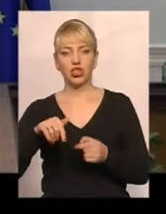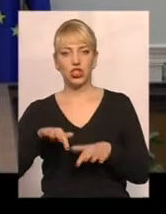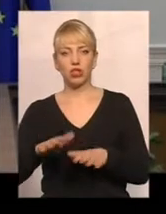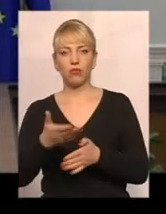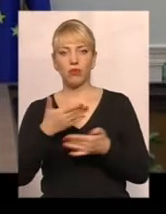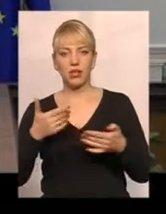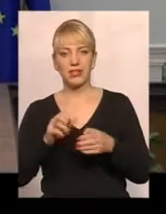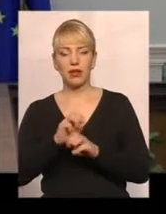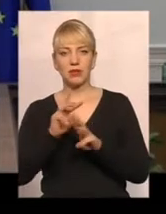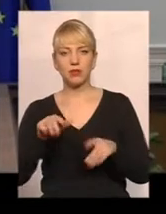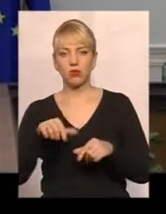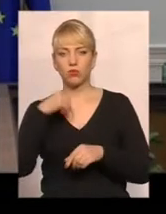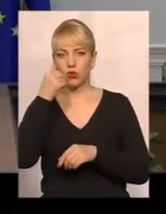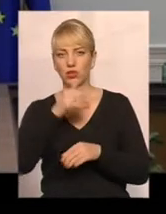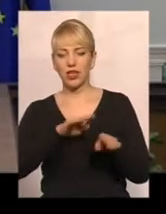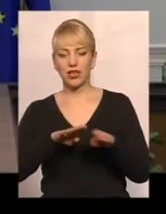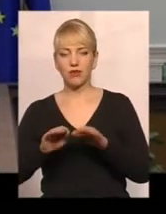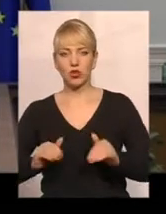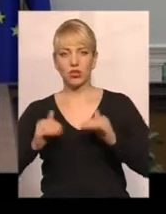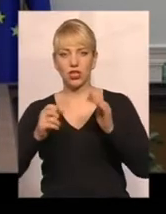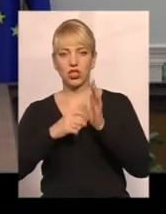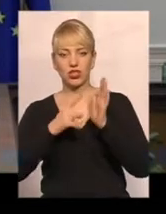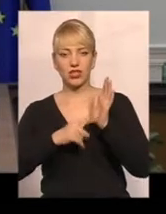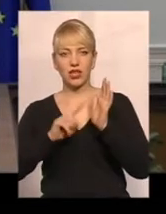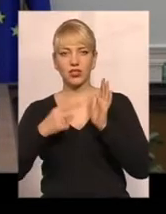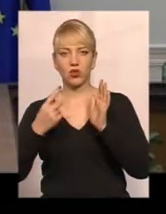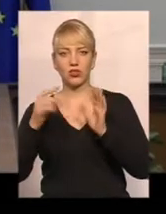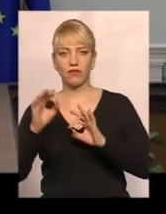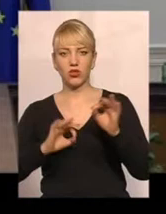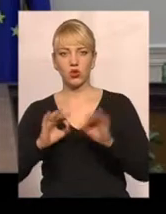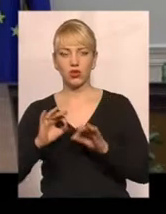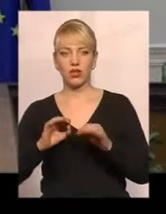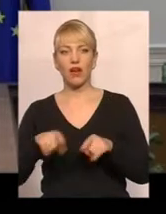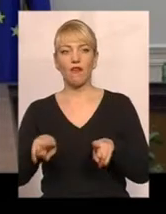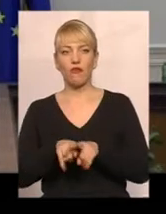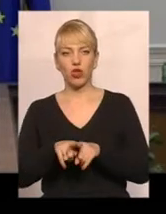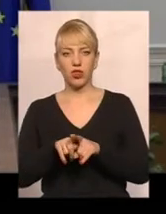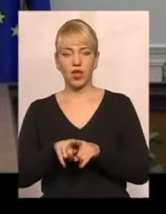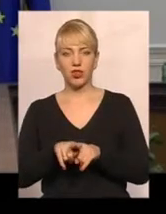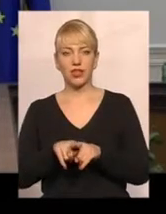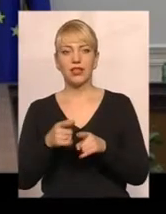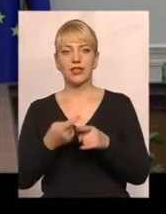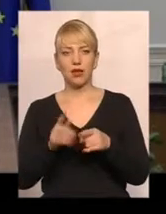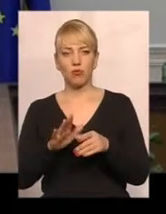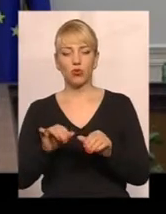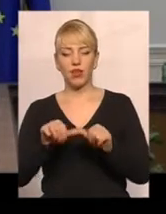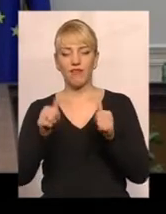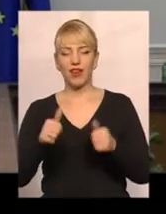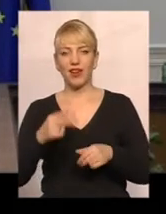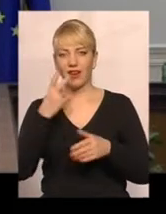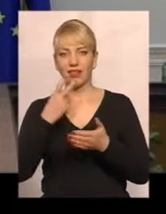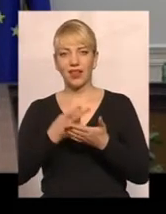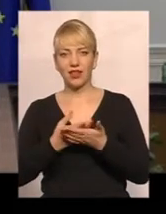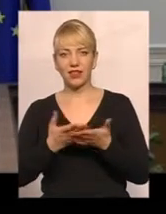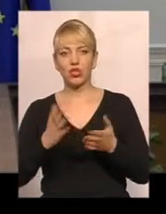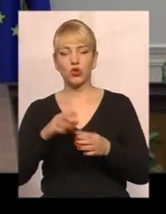забезпечили в цьому році за рік зростання на рівні 16,1 відсотків. От так це буде виглядати щодо підвищення